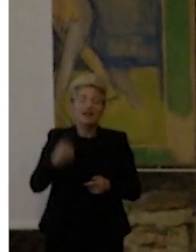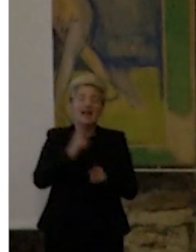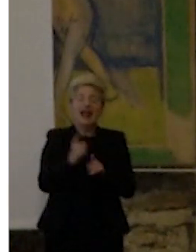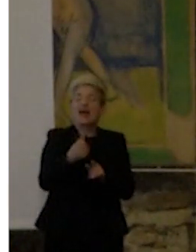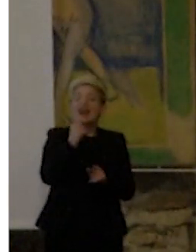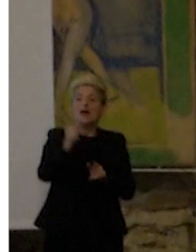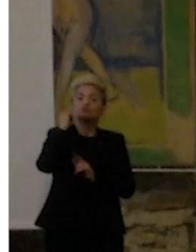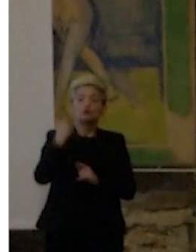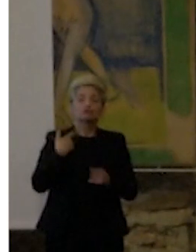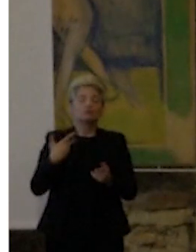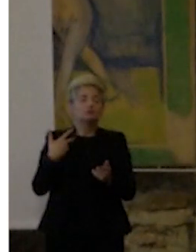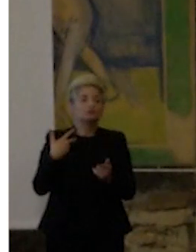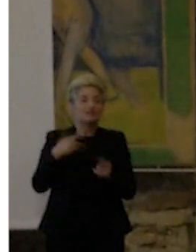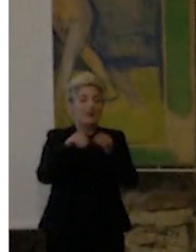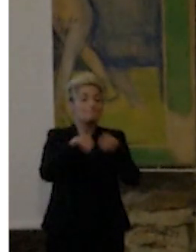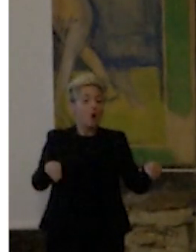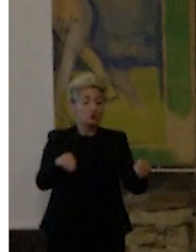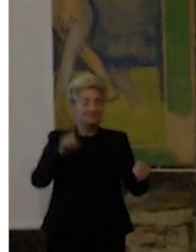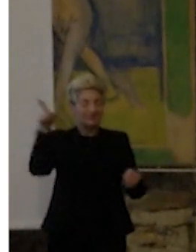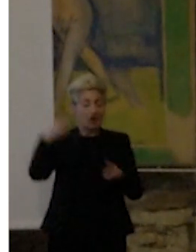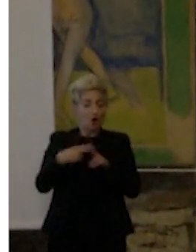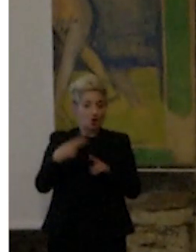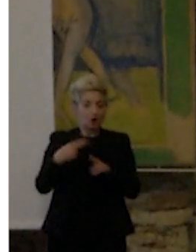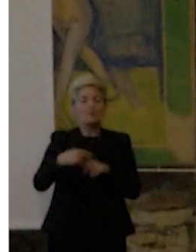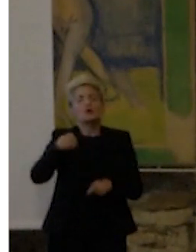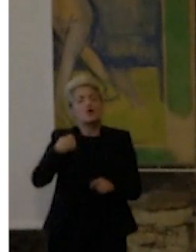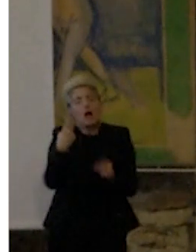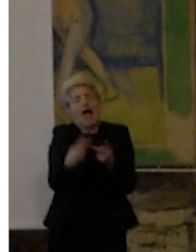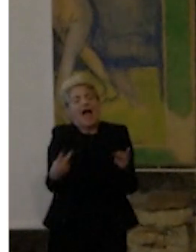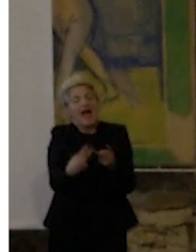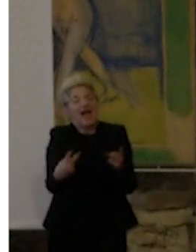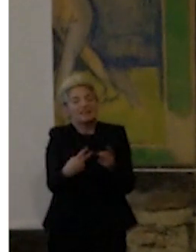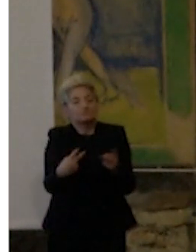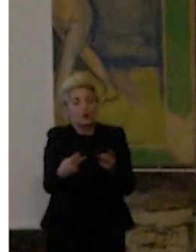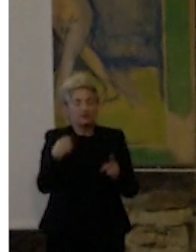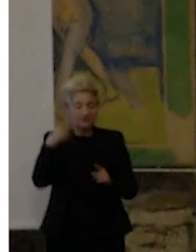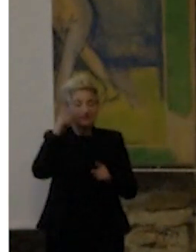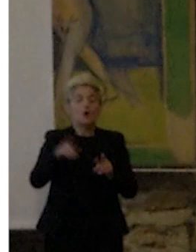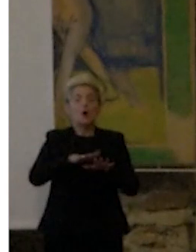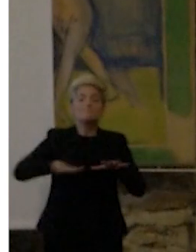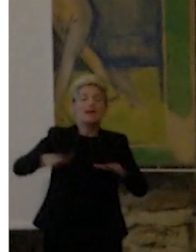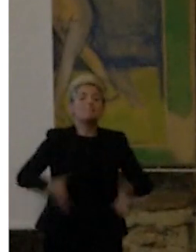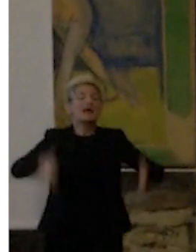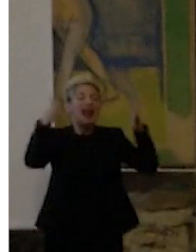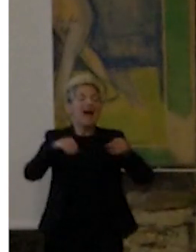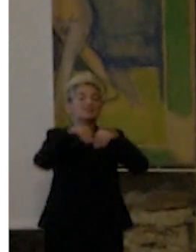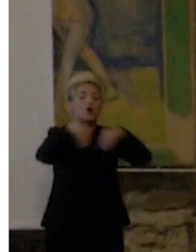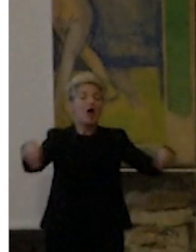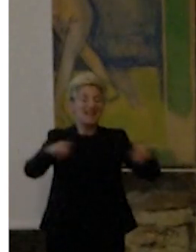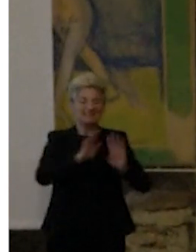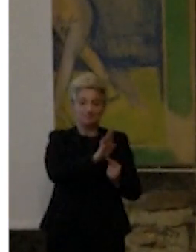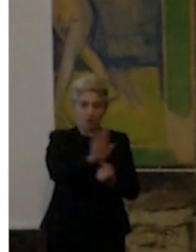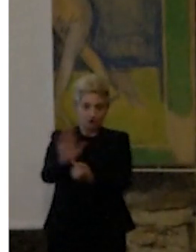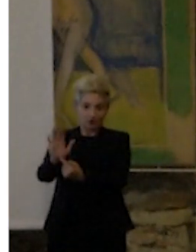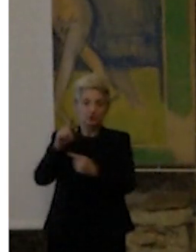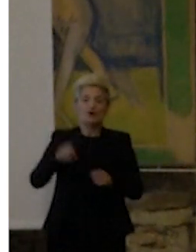a Roma. Ho fatto un esperimento al Palazzo dell'Esposizione. Ho provato a disegnare le bacheche che contengono